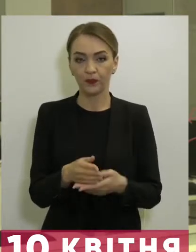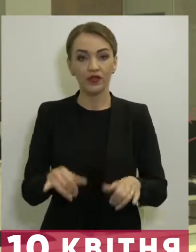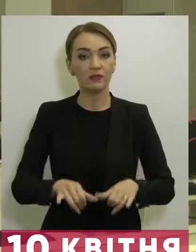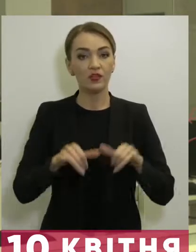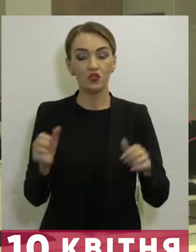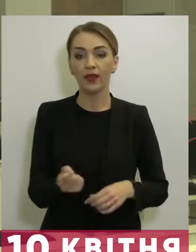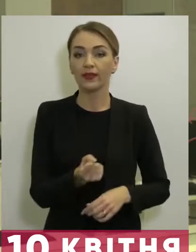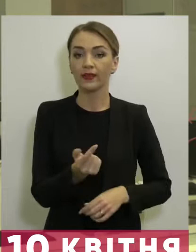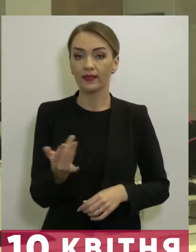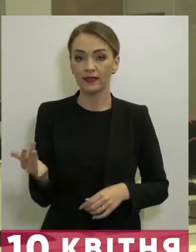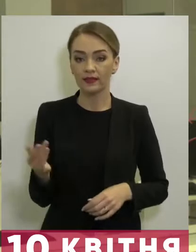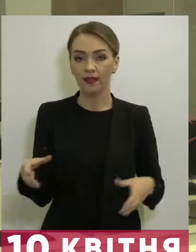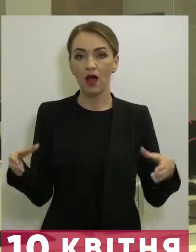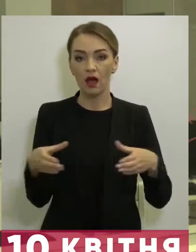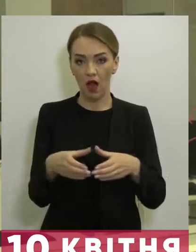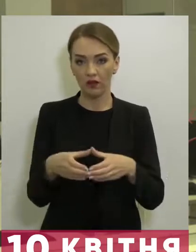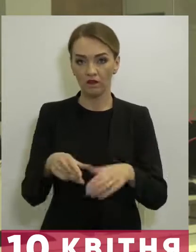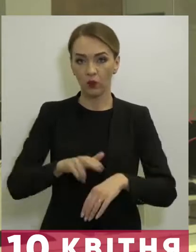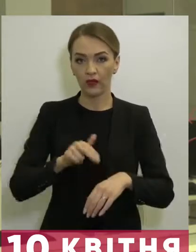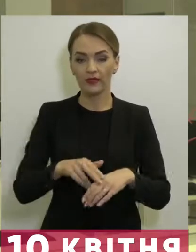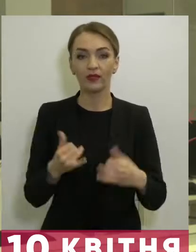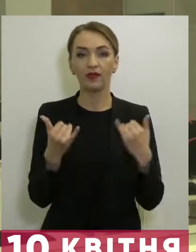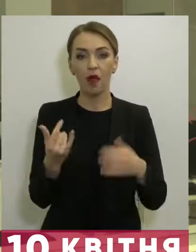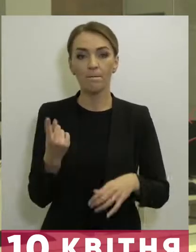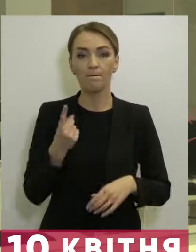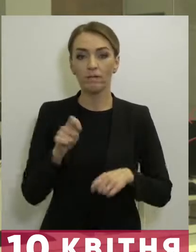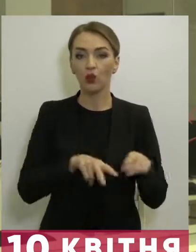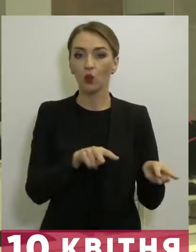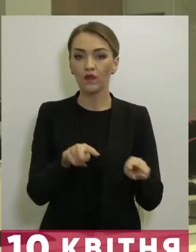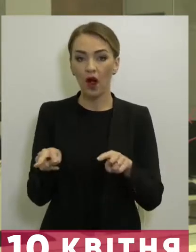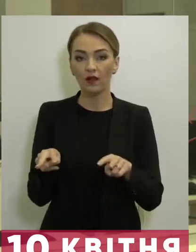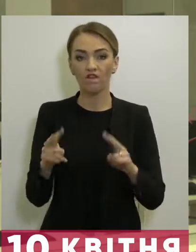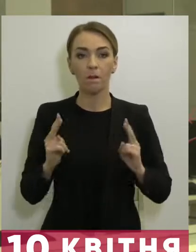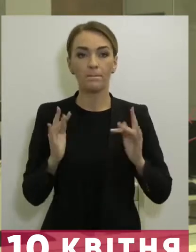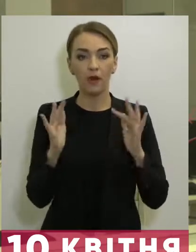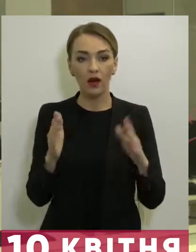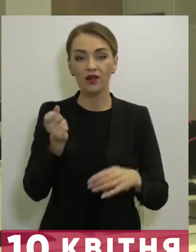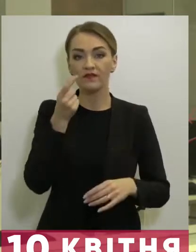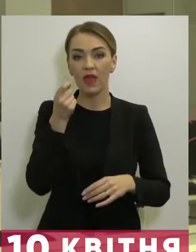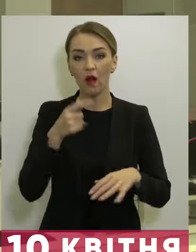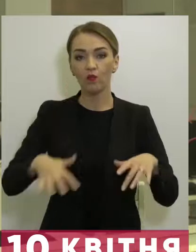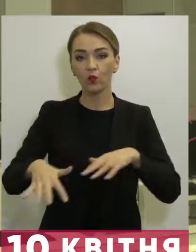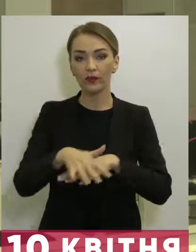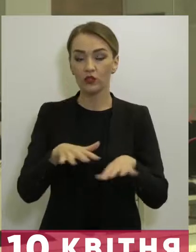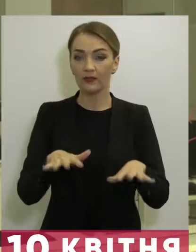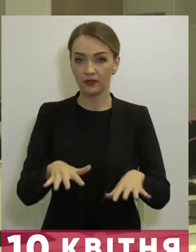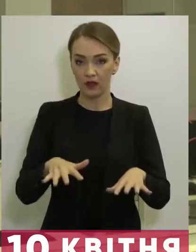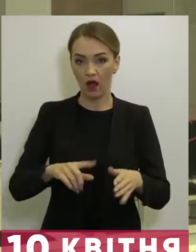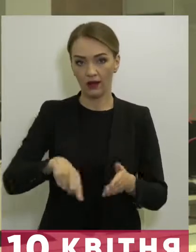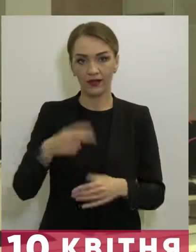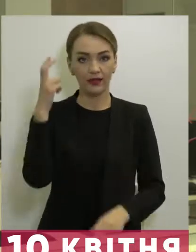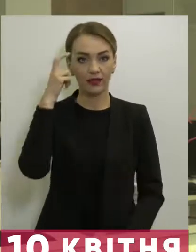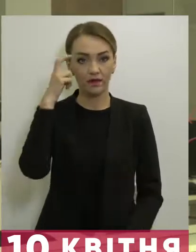Збільшить кількість нарядів поліції для патрулювання в парках, скверах, публічних містах Києва.